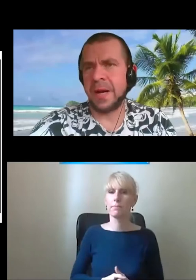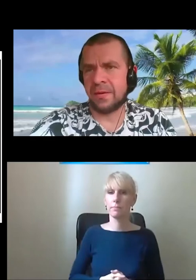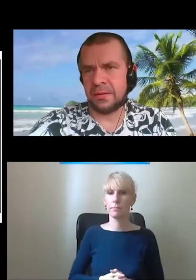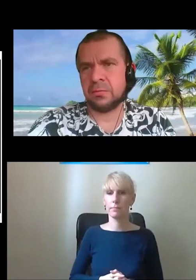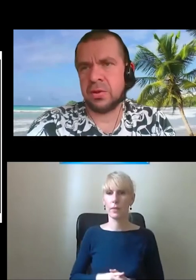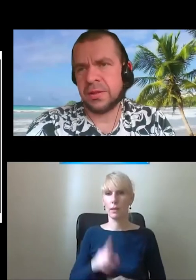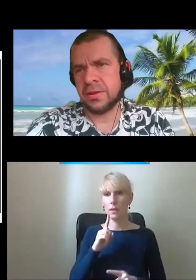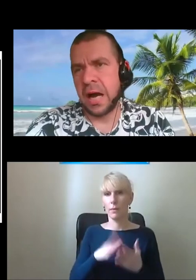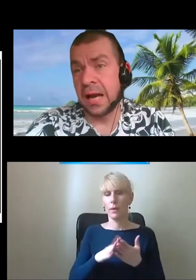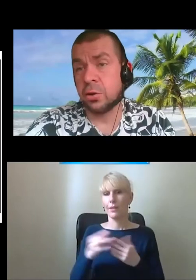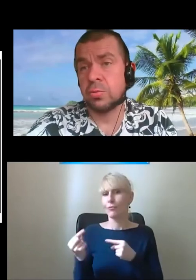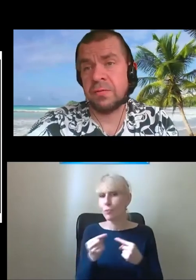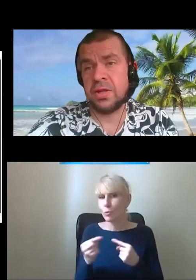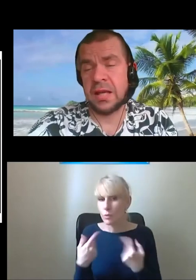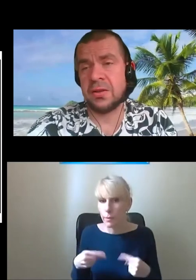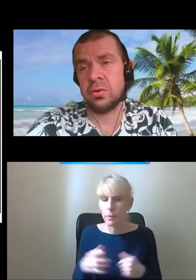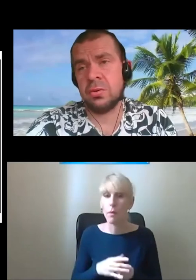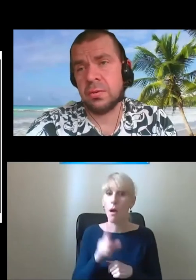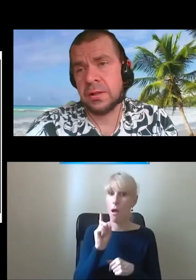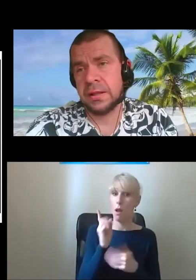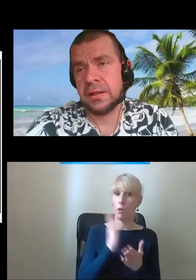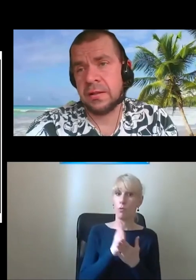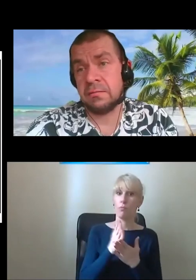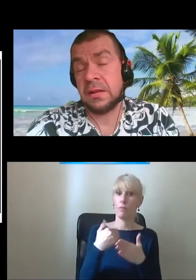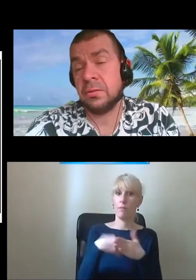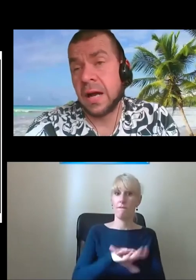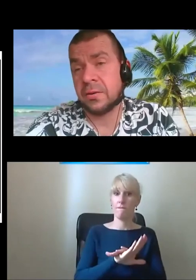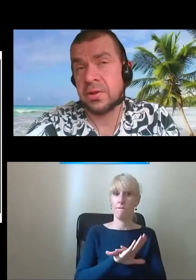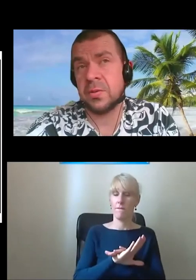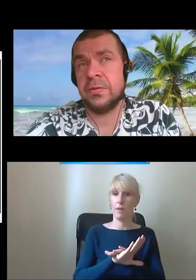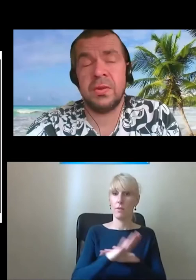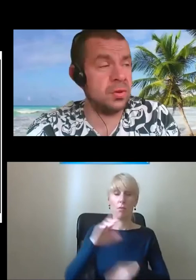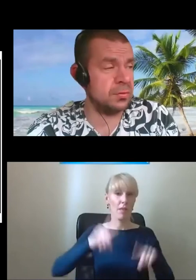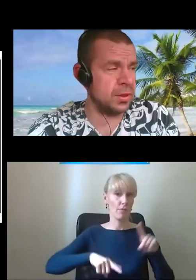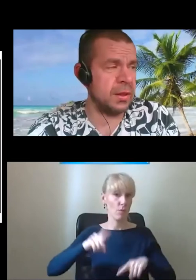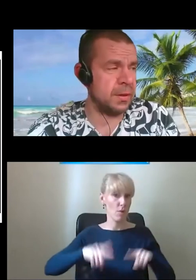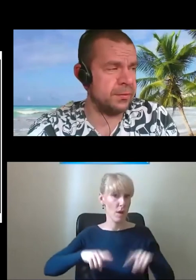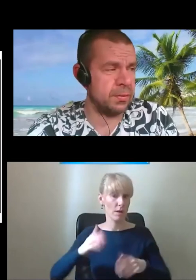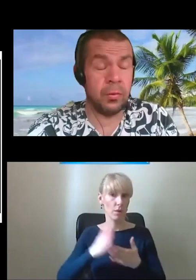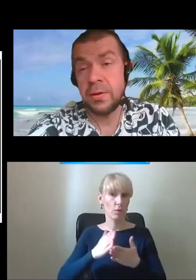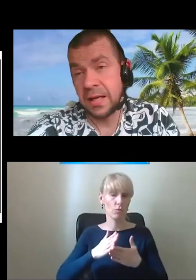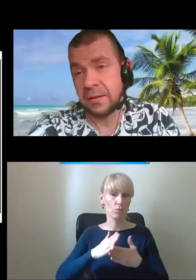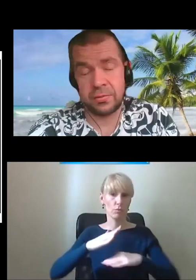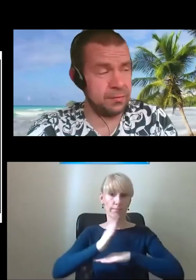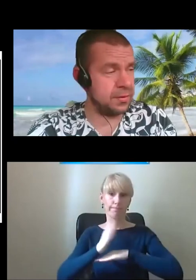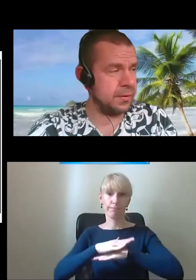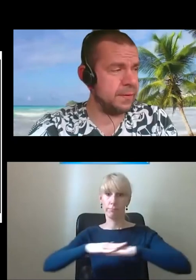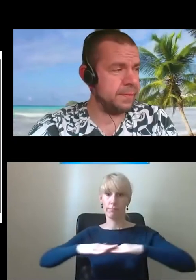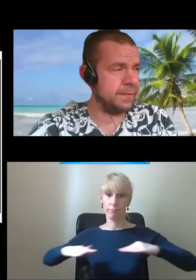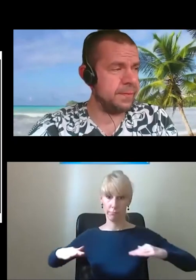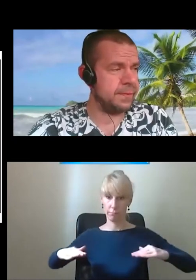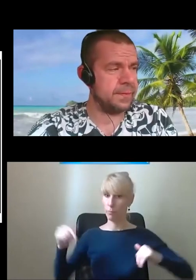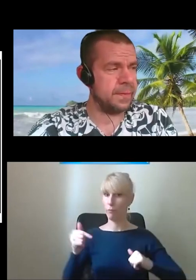mieliśmy prawa dyskutować, ale już przy wysiadaniu naturalną rzeczą powinno być rozłożenie tej platformy, moim zdaniem oczywiście.